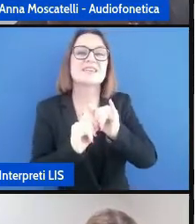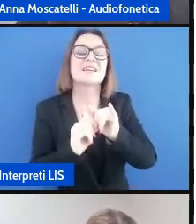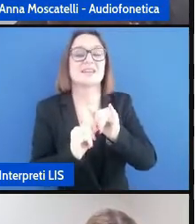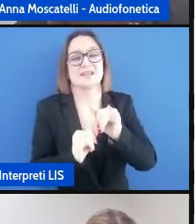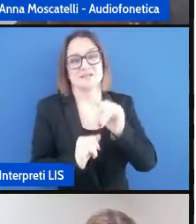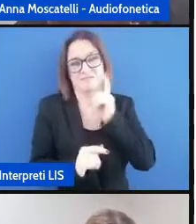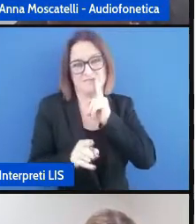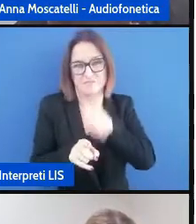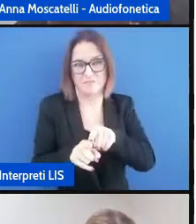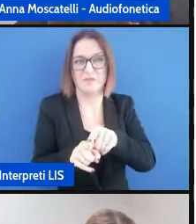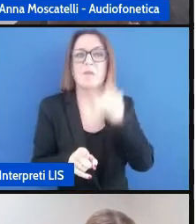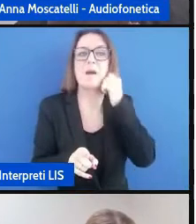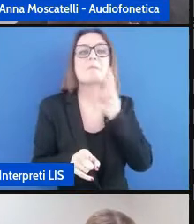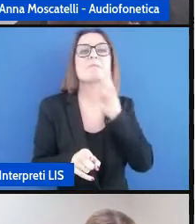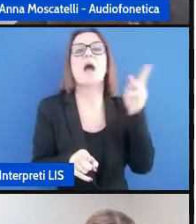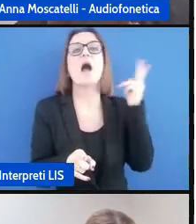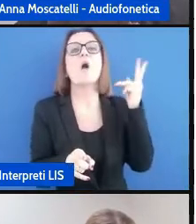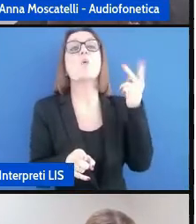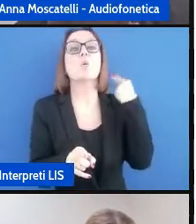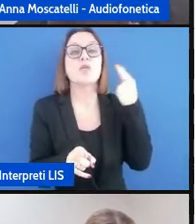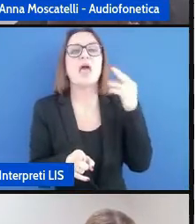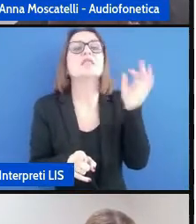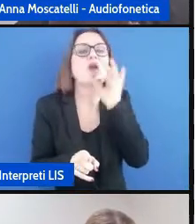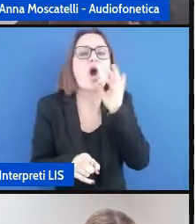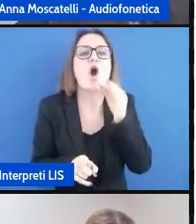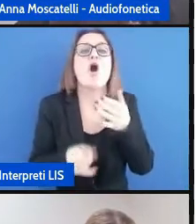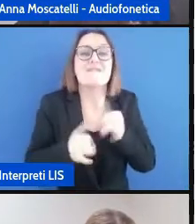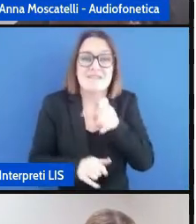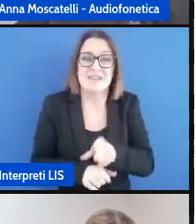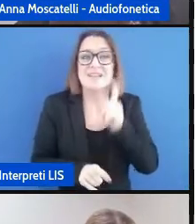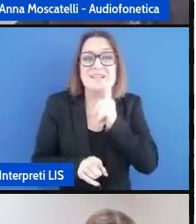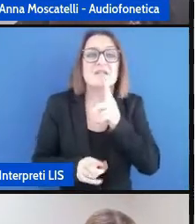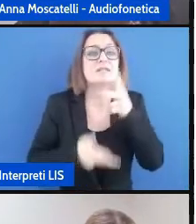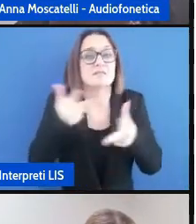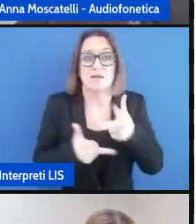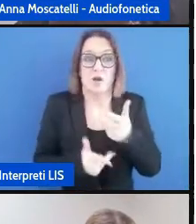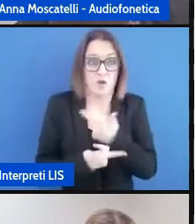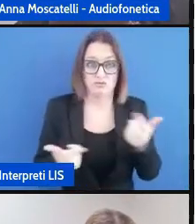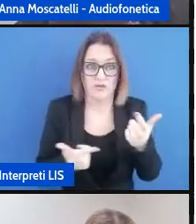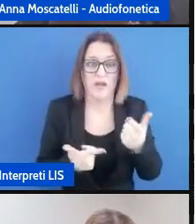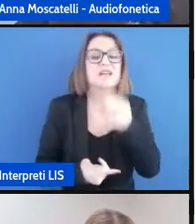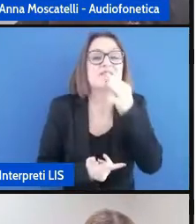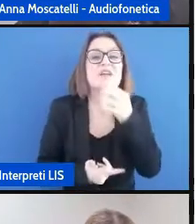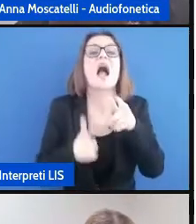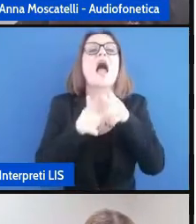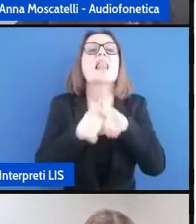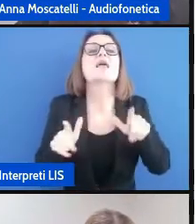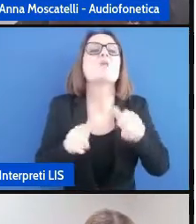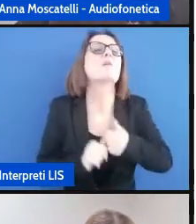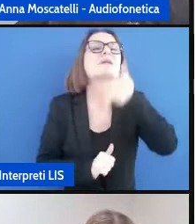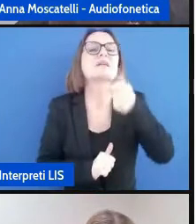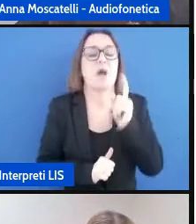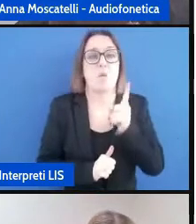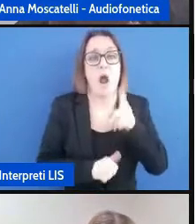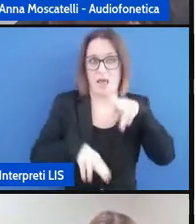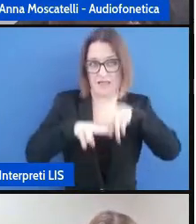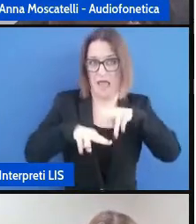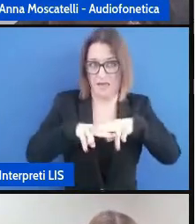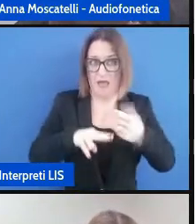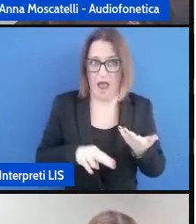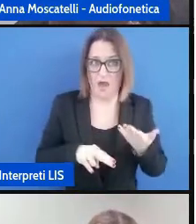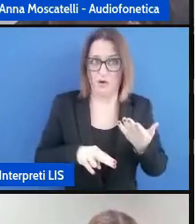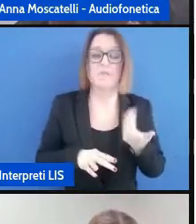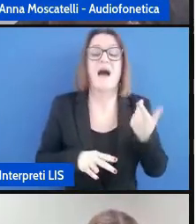in questo caso la lingua 1 è effettivamente l'italiano che come è stato già detto ampiamente